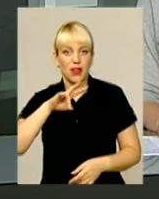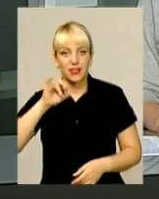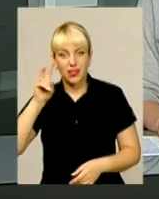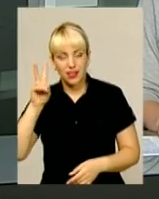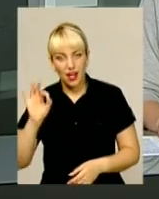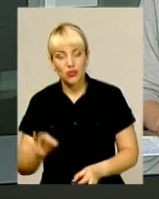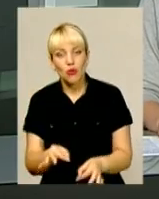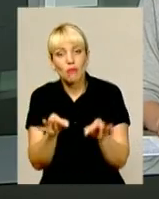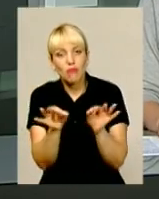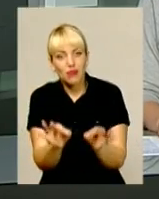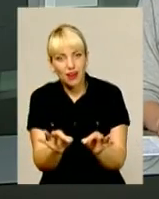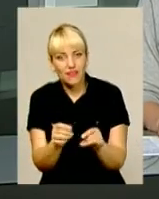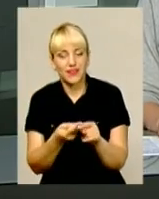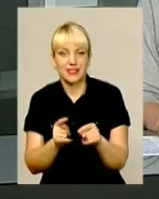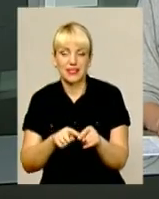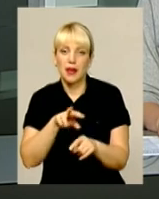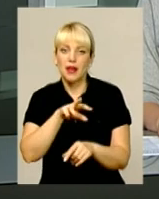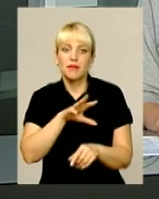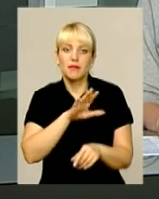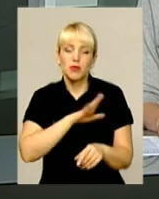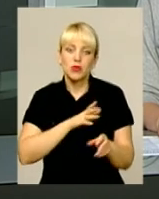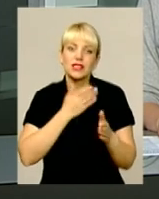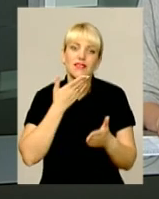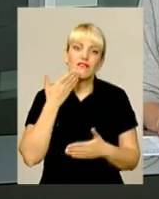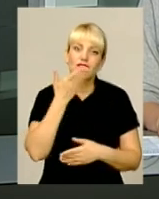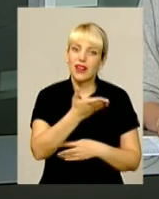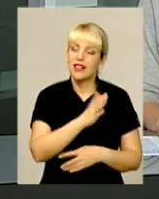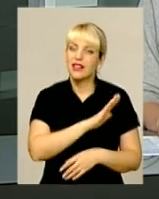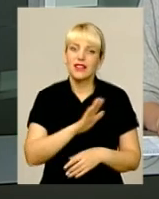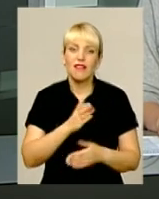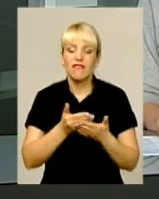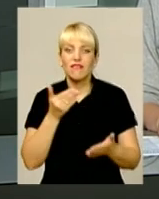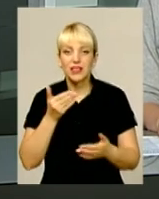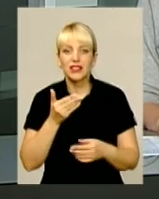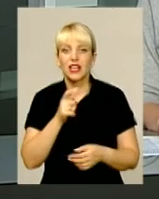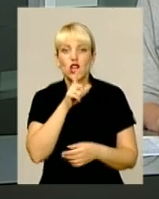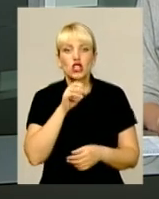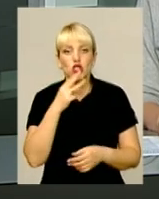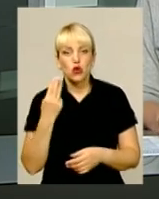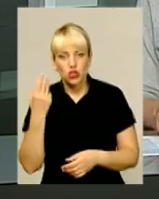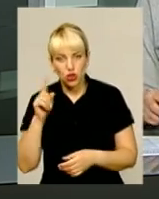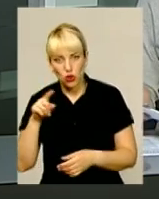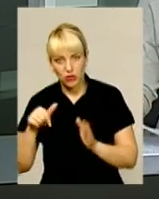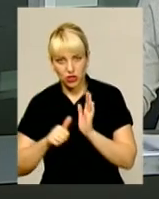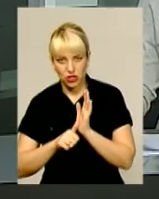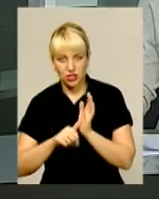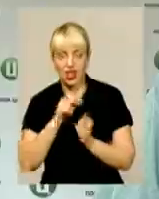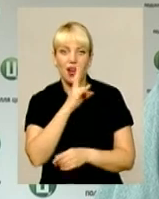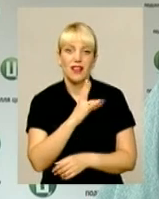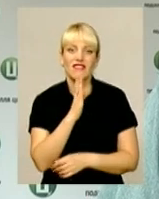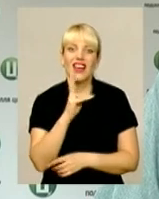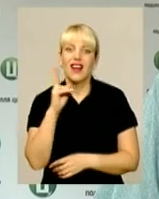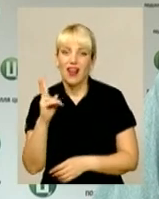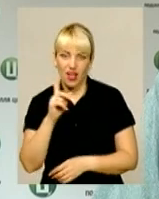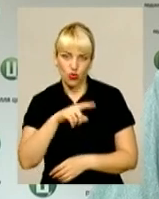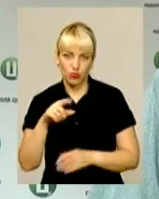Щоправда, звернення було не від екс-директора шостої школи, а від очільника навчально-виховного комплексу номер 6. Я